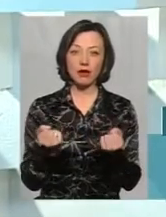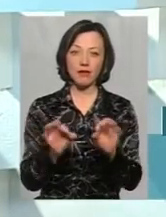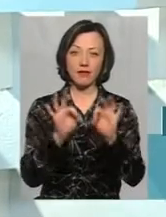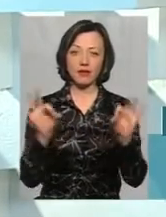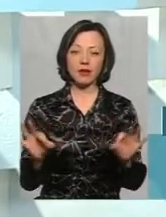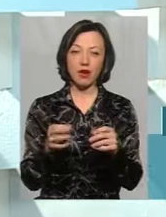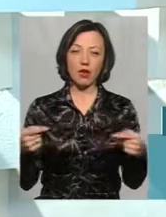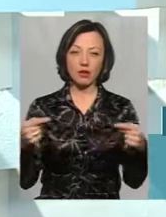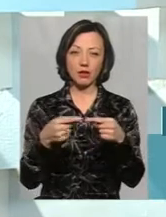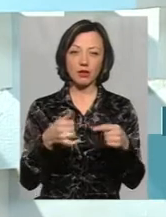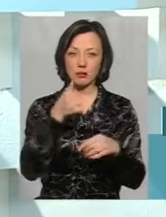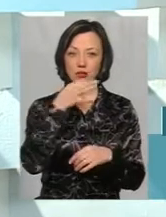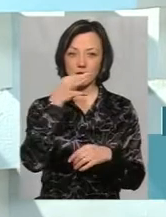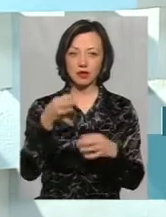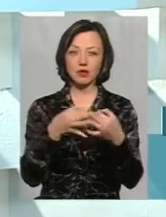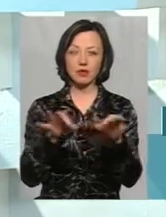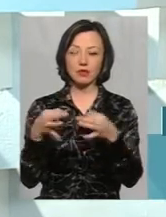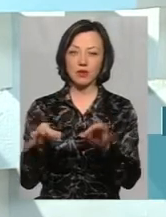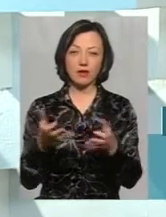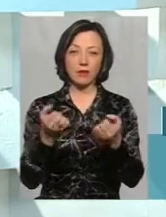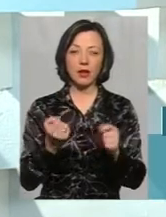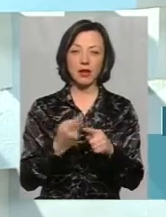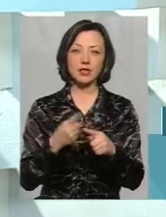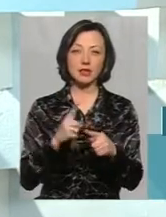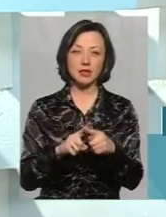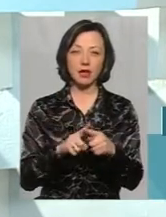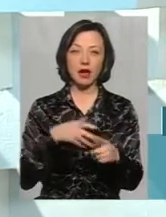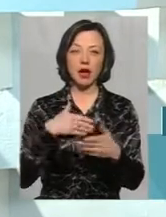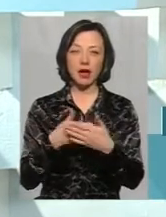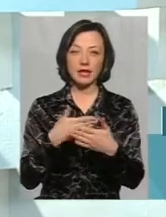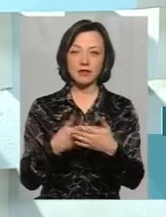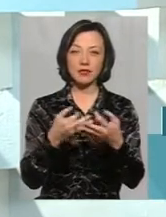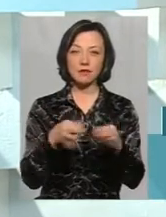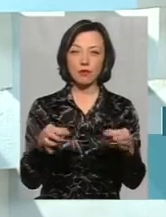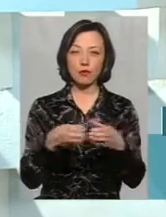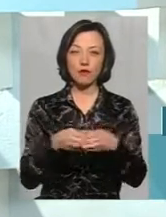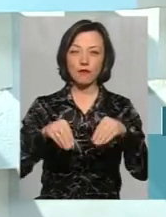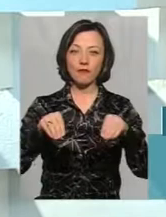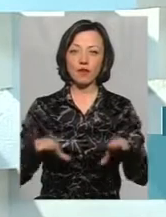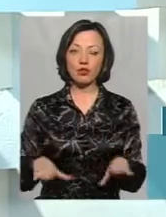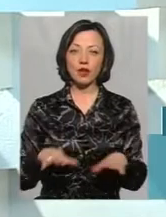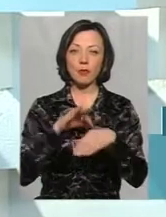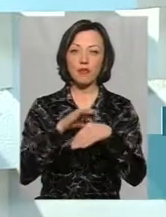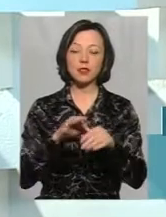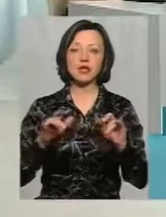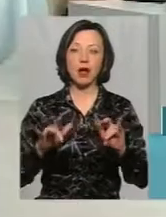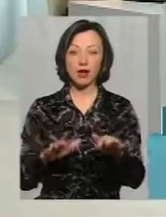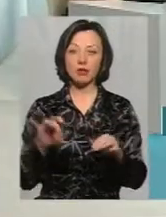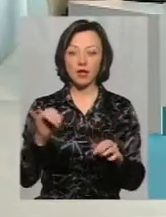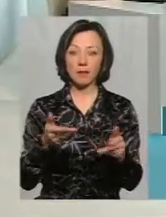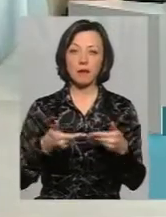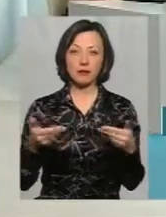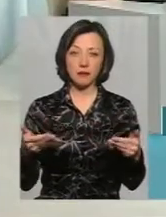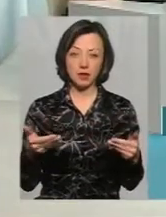конкретних, я не можу вам сказати, дозволів брали. Це активісти-свободівці вирішили провести цю акцію, і ми